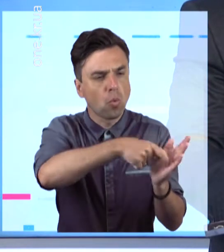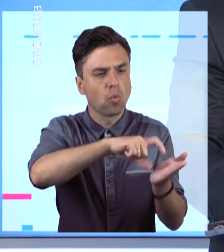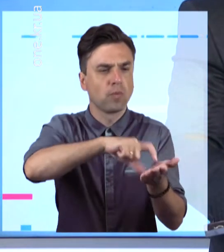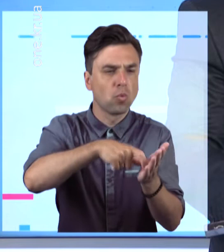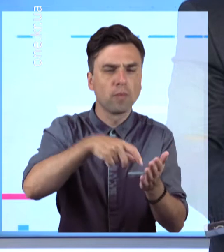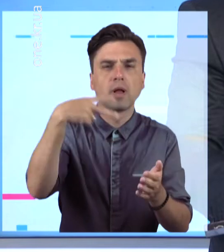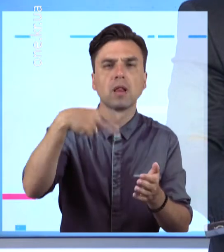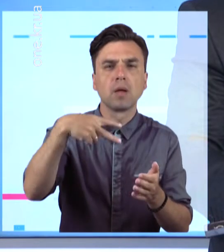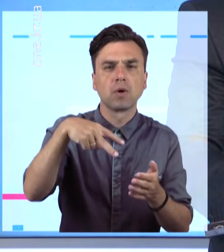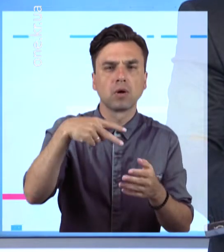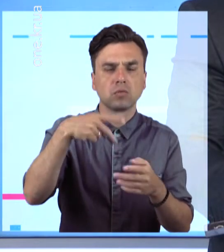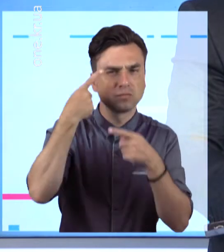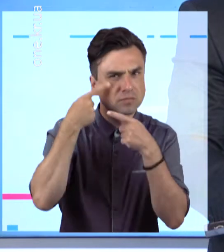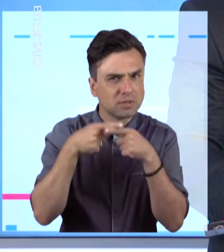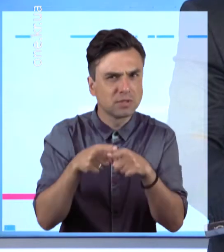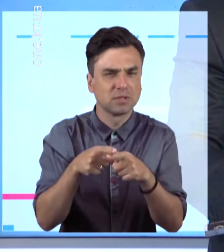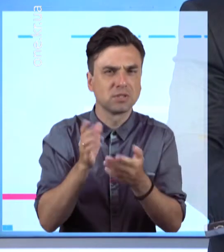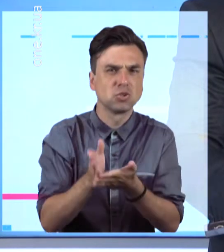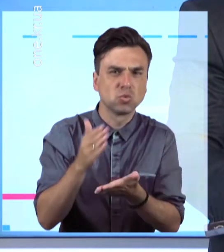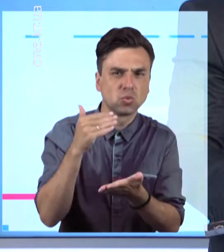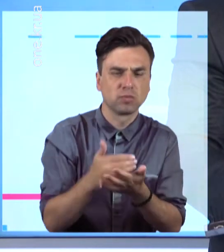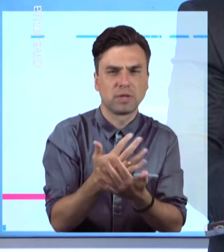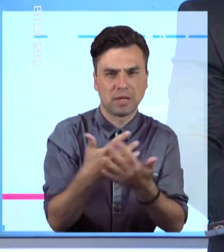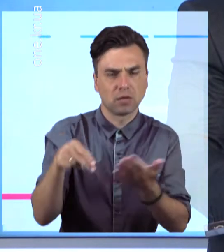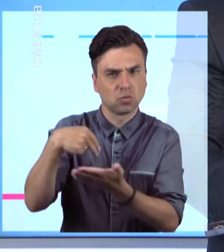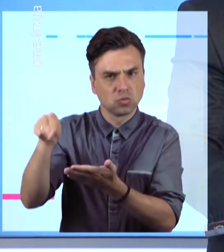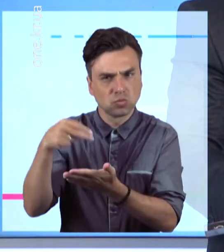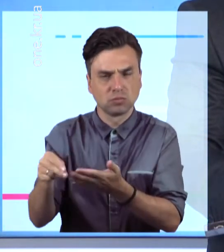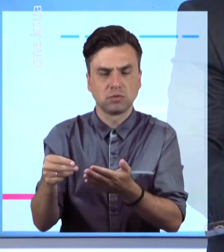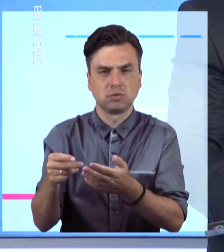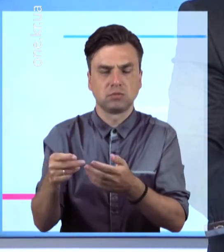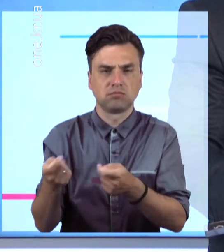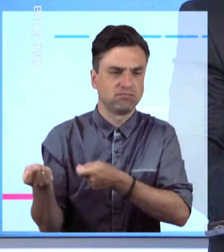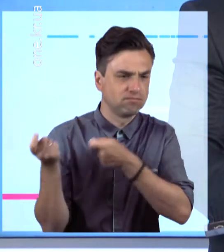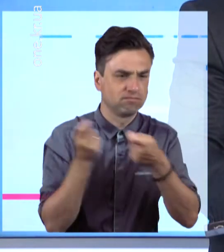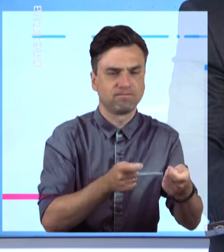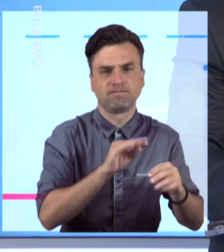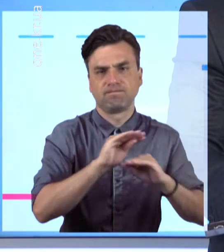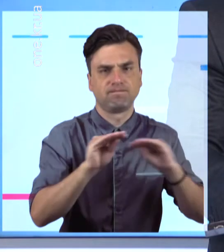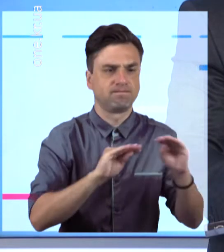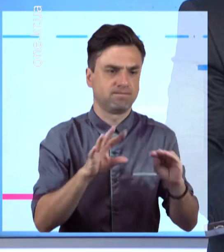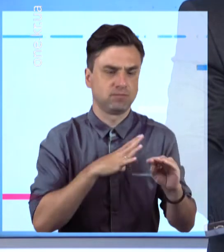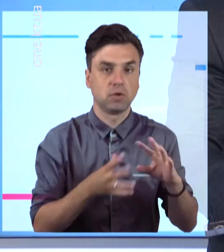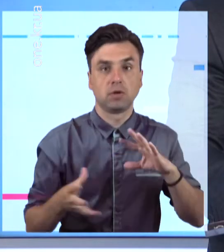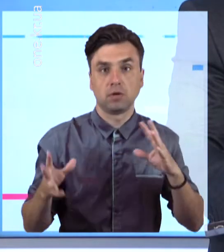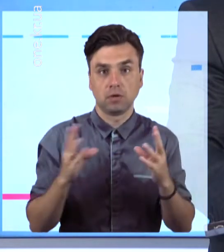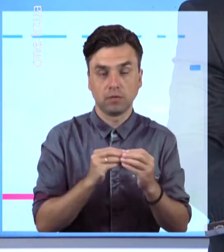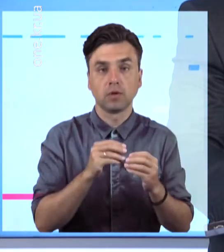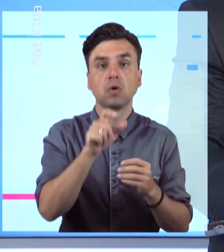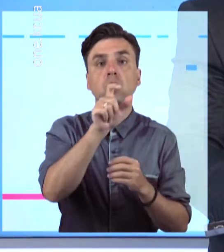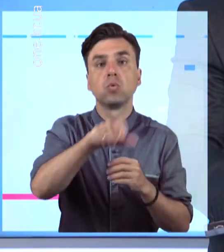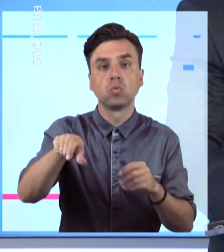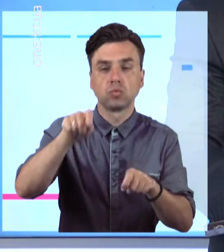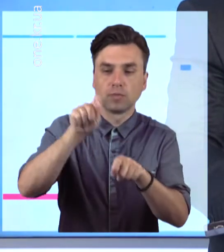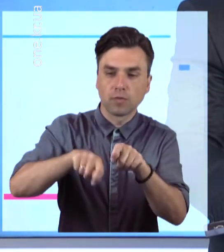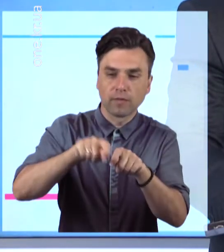обладнання. Завдяки такому відділу з'явиться можливість швидше та точніше встановити діагноз, а отже вчасно розпочати